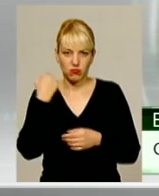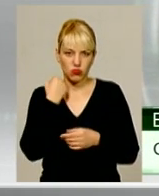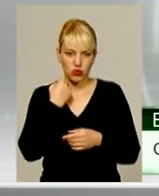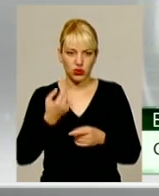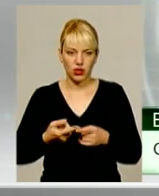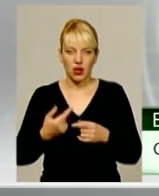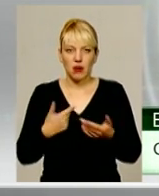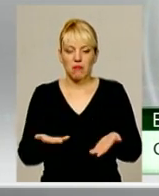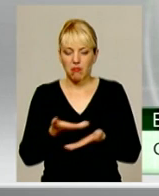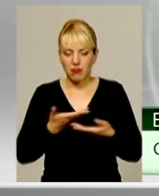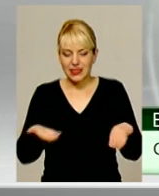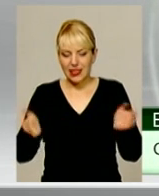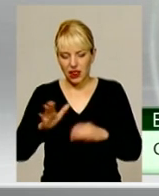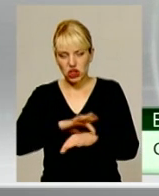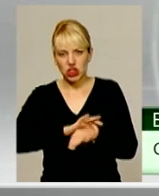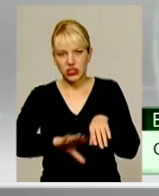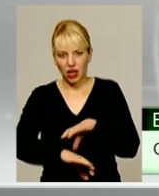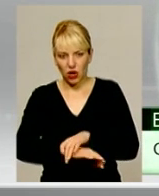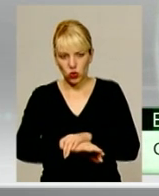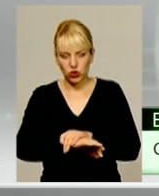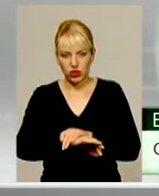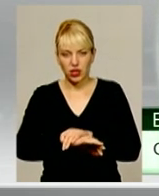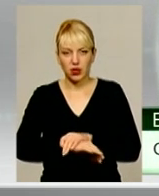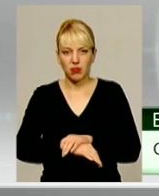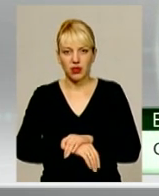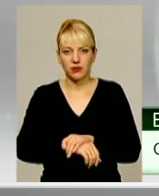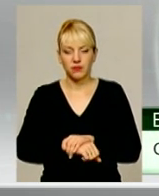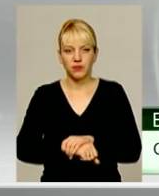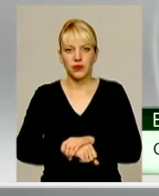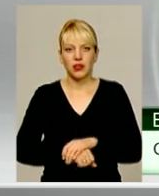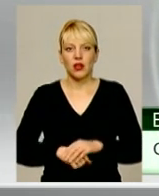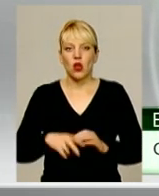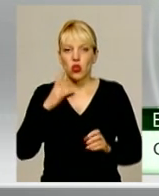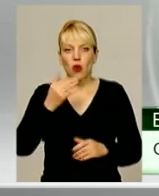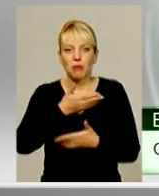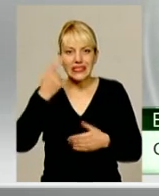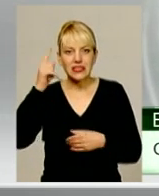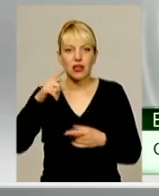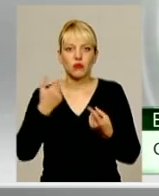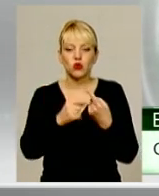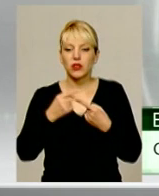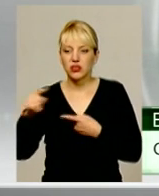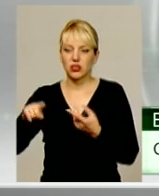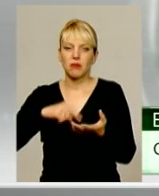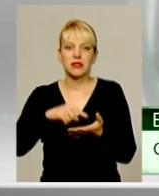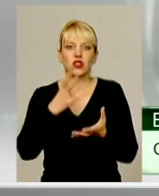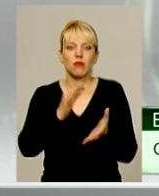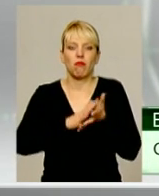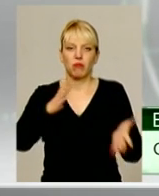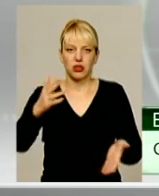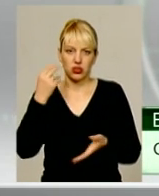десь заручниками, хоча ми говоримо і прекрасно знаємо, що є міста, які мають там десятки мільйонів сьогодні боргів.